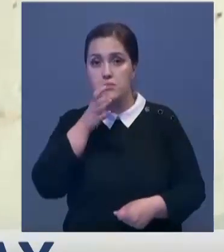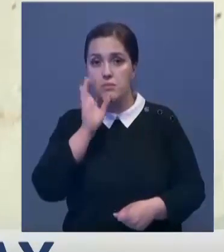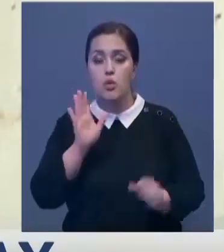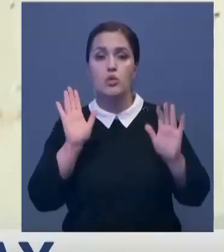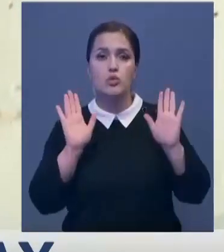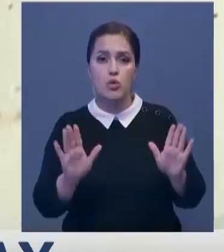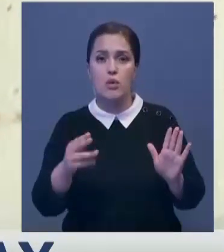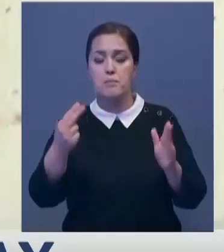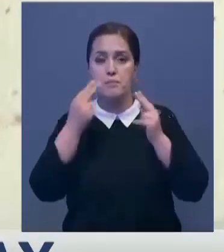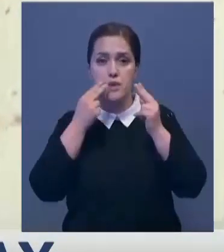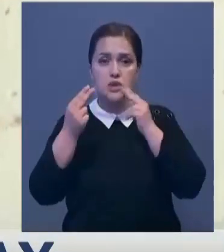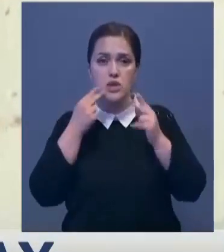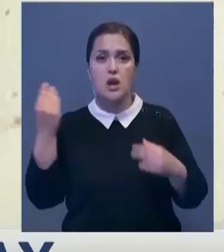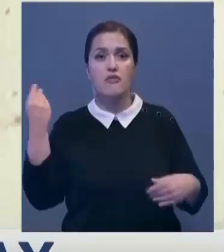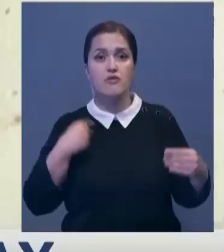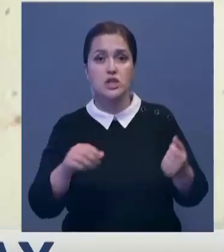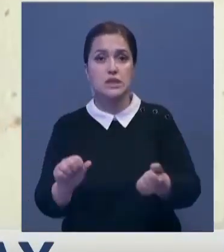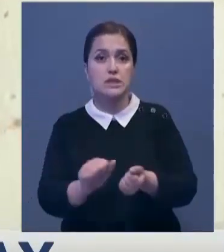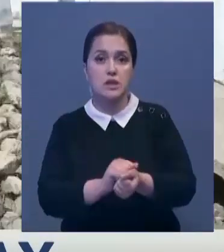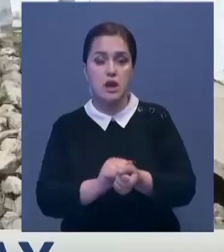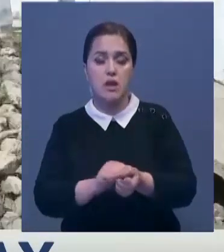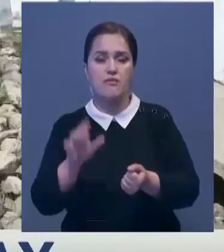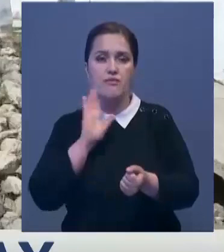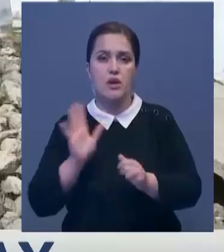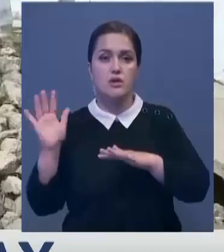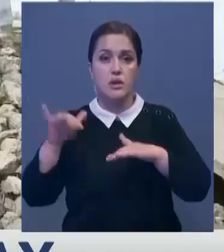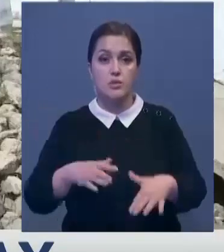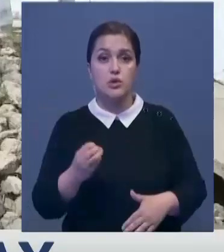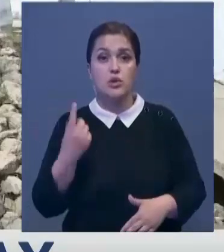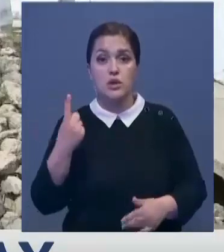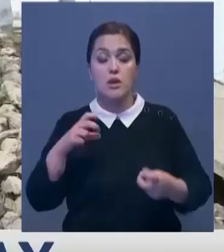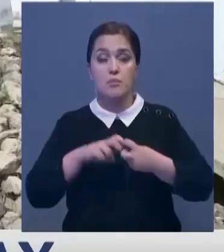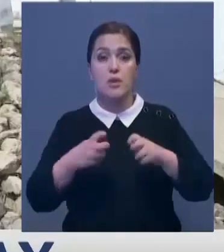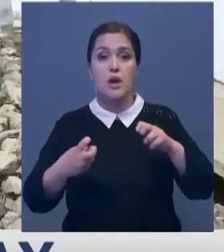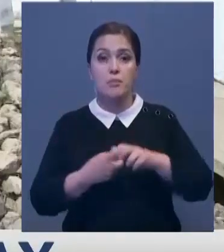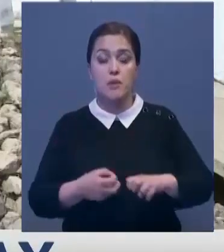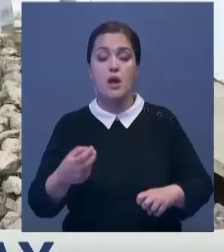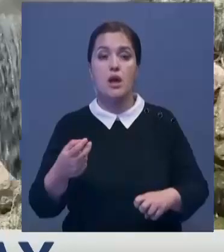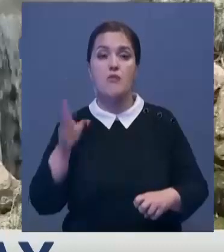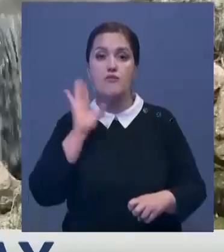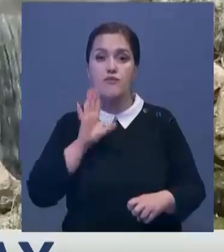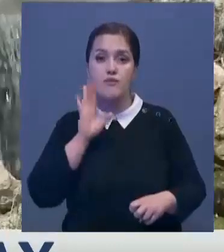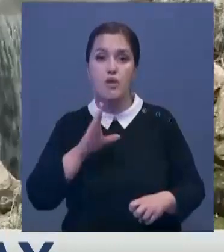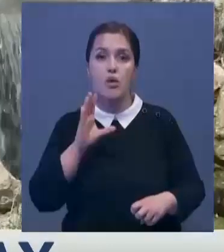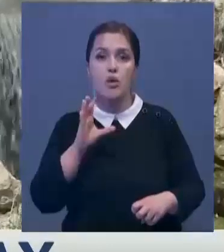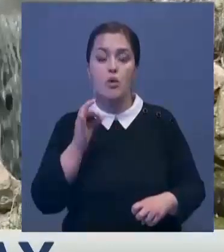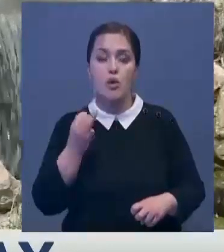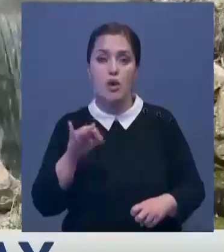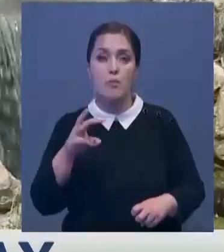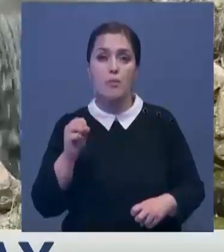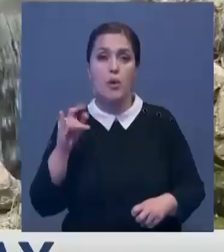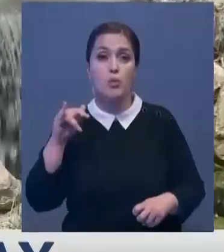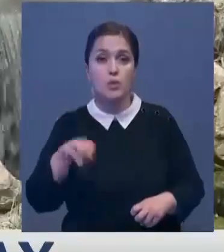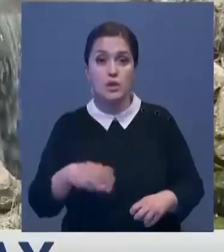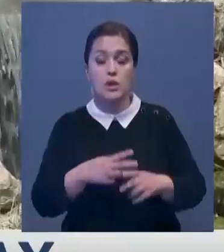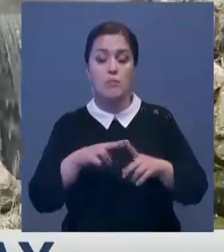питья и пищи. А вот вещи стираем ворыках. Вот еще одна проблема келестцев. Водохранилище Уоймаут, которое находится